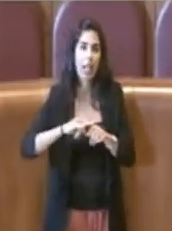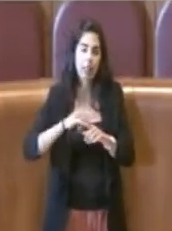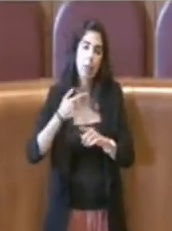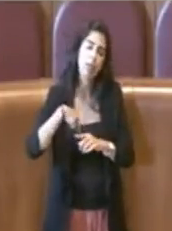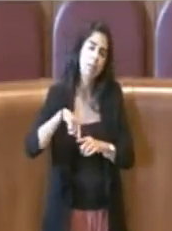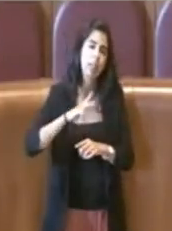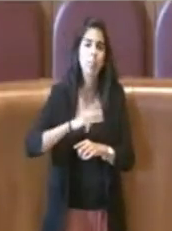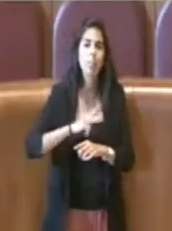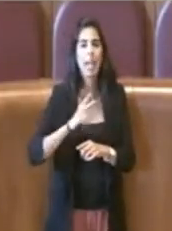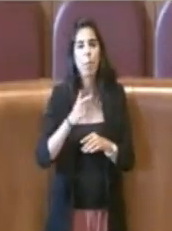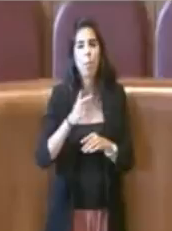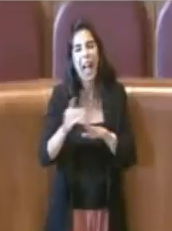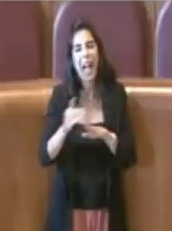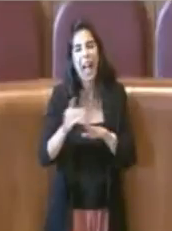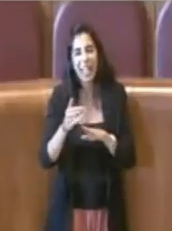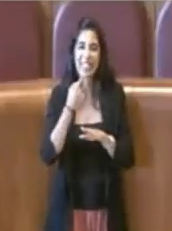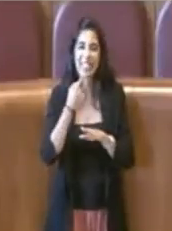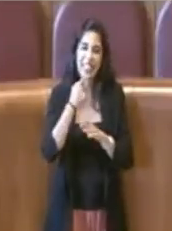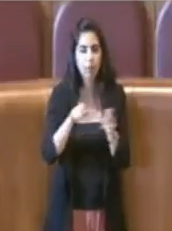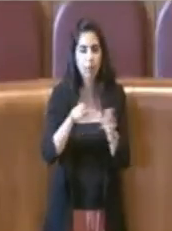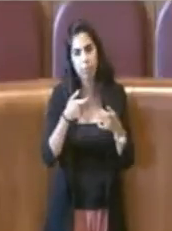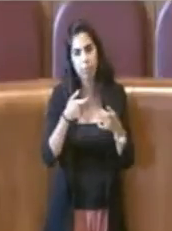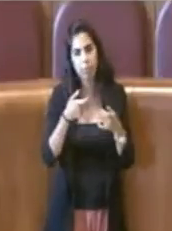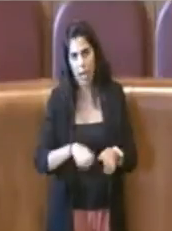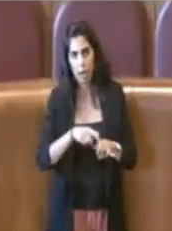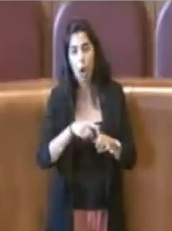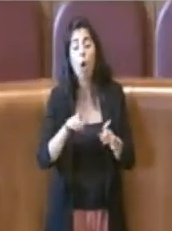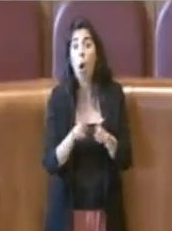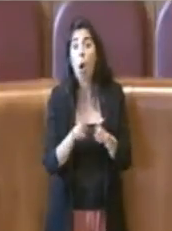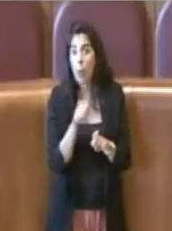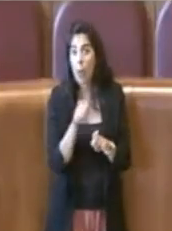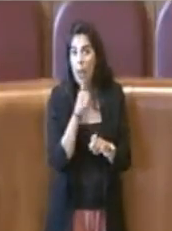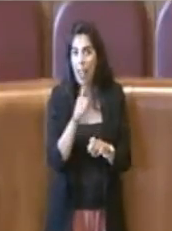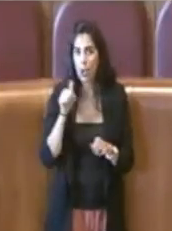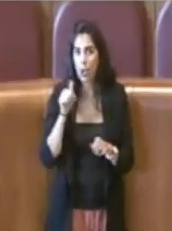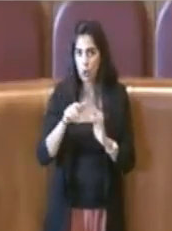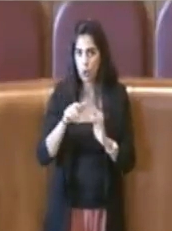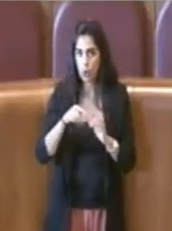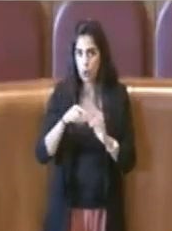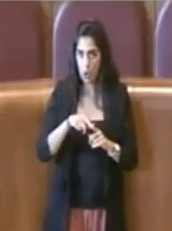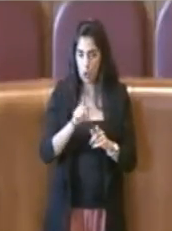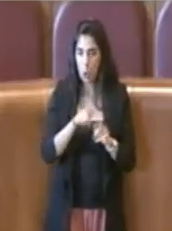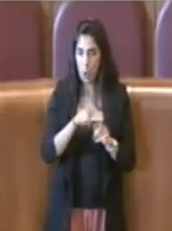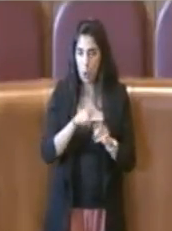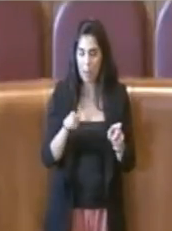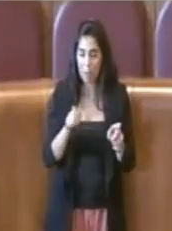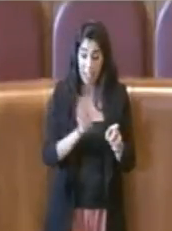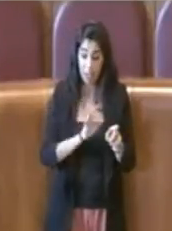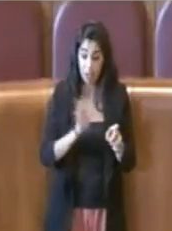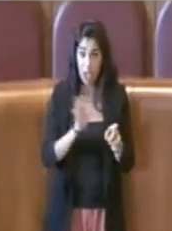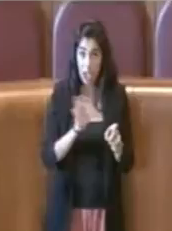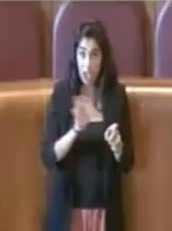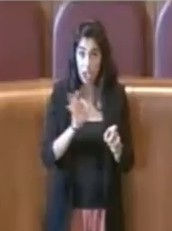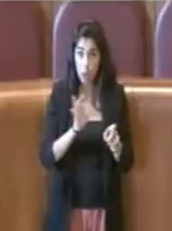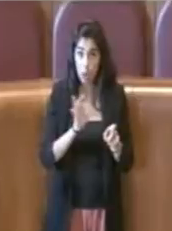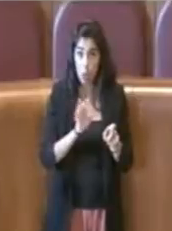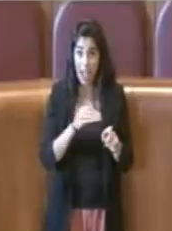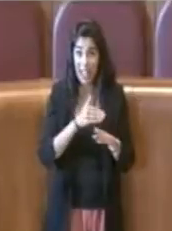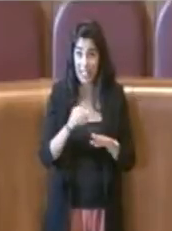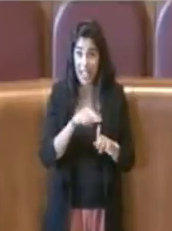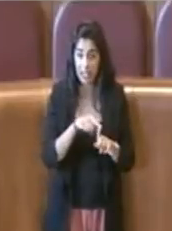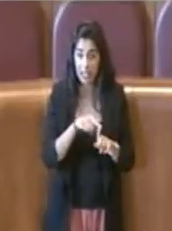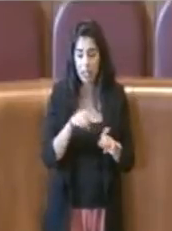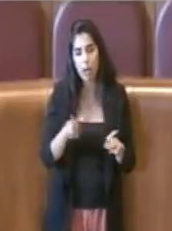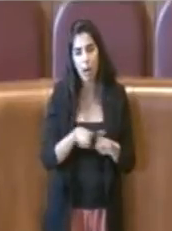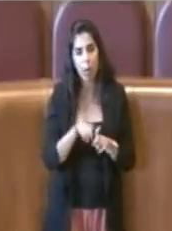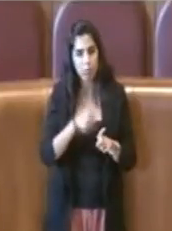e comunque quelli dell'anno scorso erano più o meno simili, uguali in numero e in percentuale a quelli dell'anno precedente, quindi